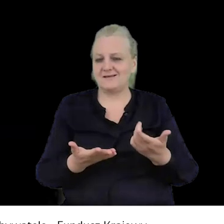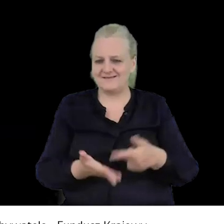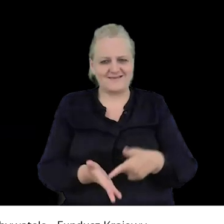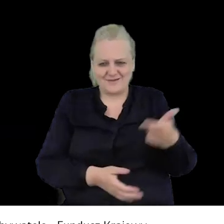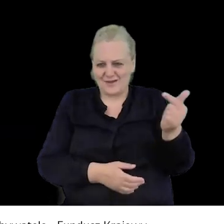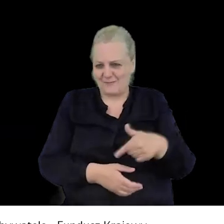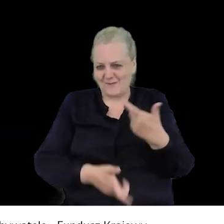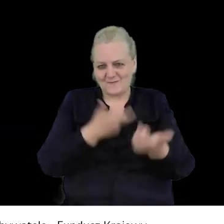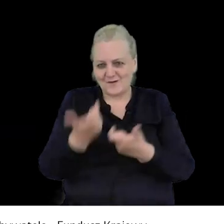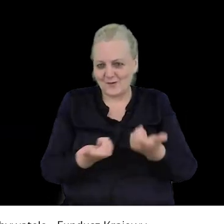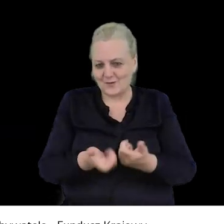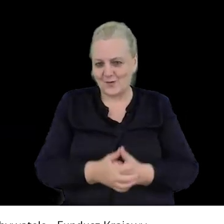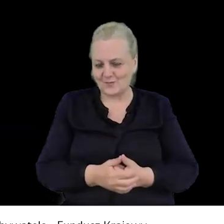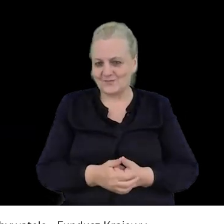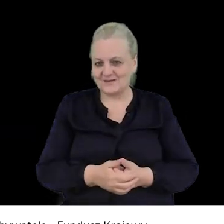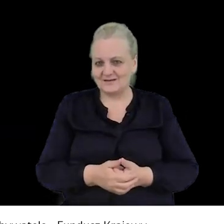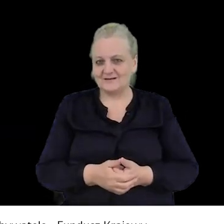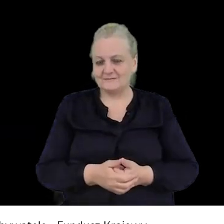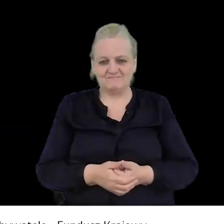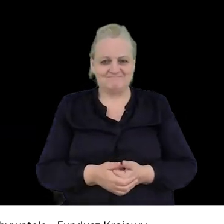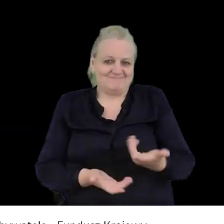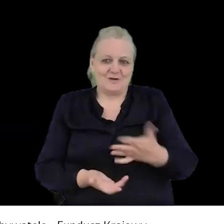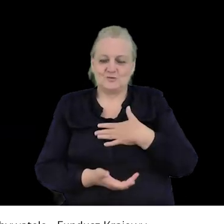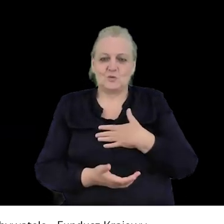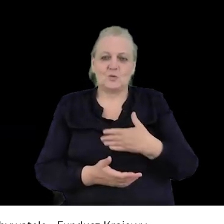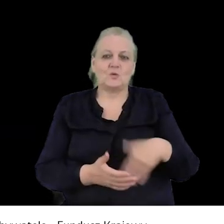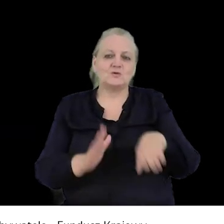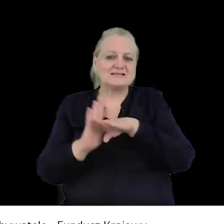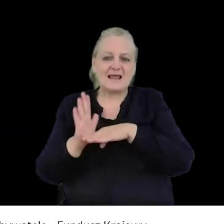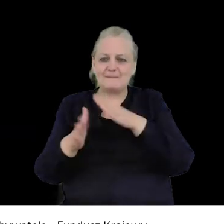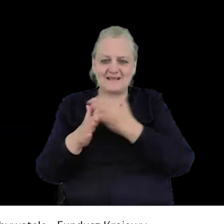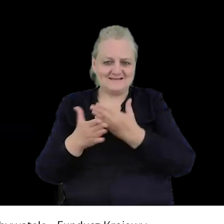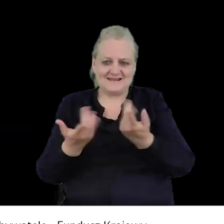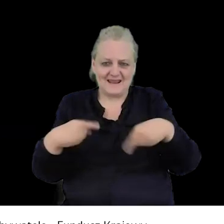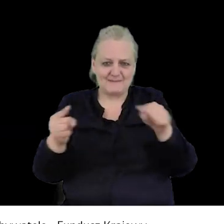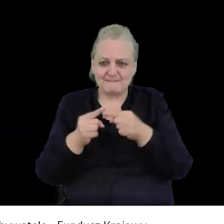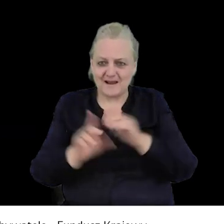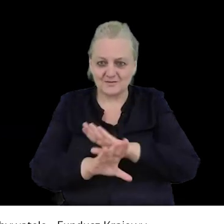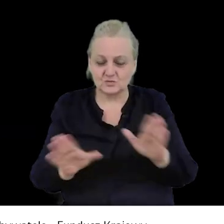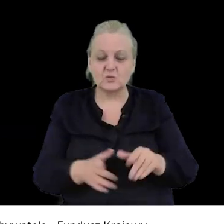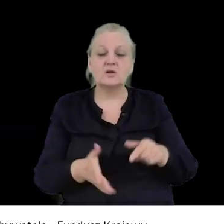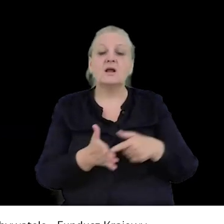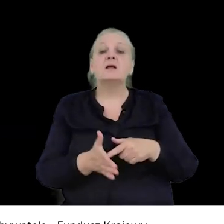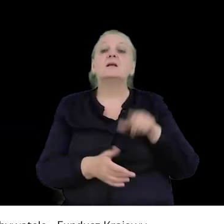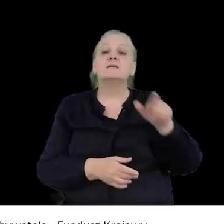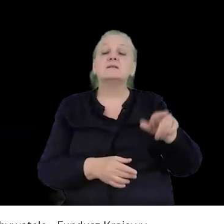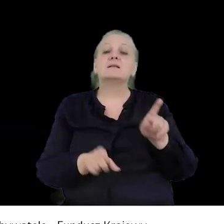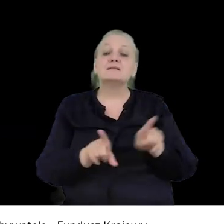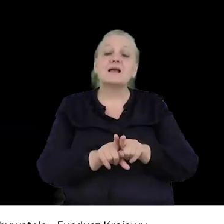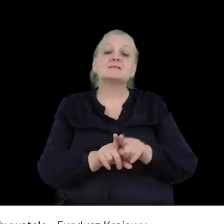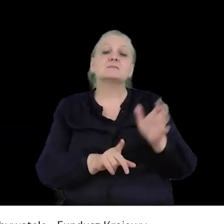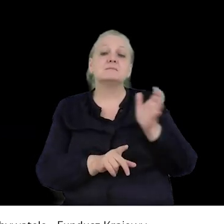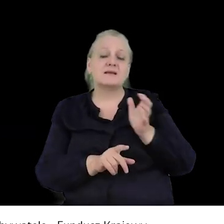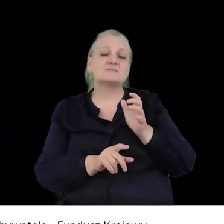bo nie spełnia standardom, jest wrew właściwie standardom międzynarodowym. Różnice w zabezpieczeniach zgromadzeń je